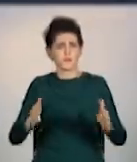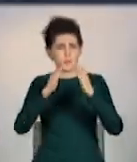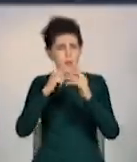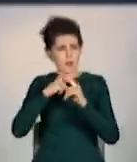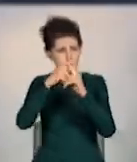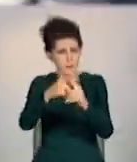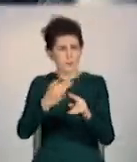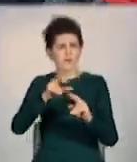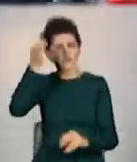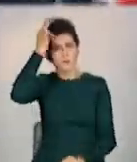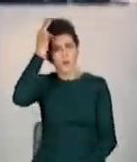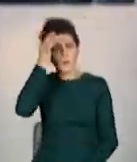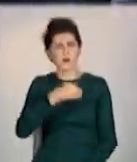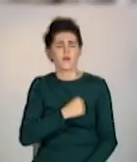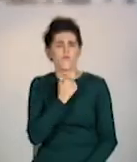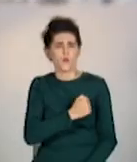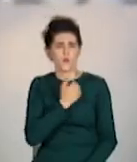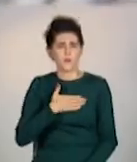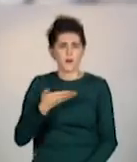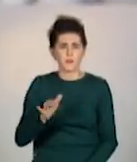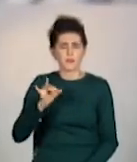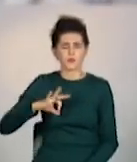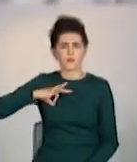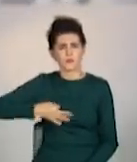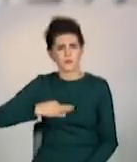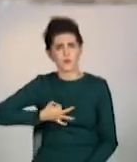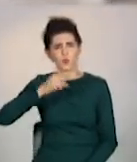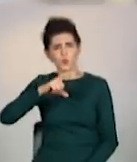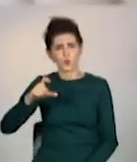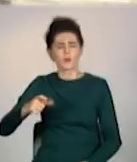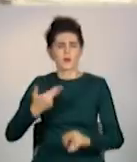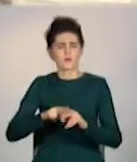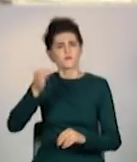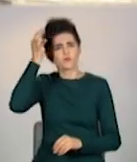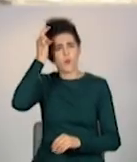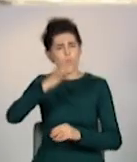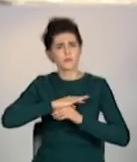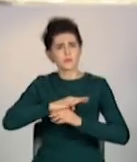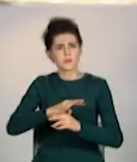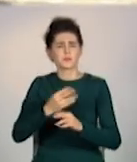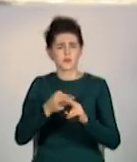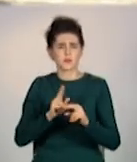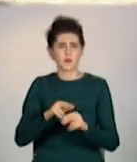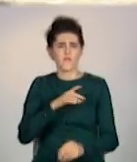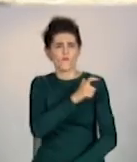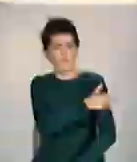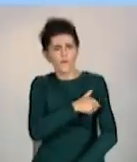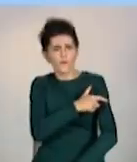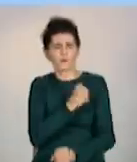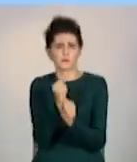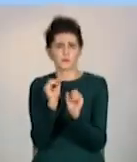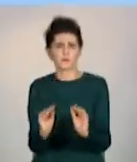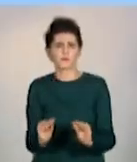загиблих військових і цивільних жителів. Єдиний монумент, на згадку про той обстріл, зробили активісти та волонтери. Вони